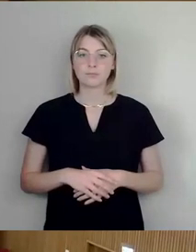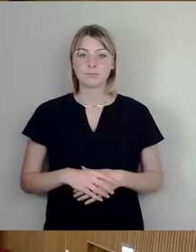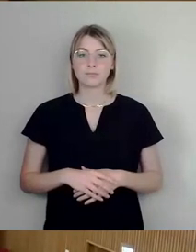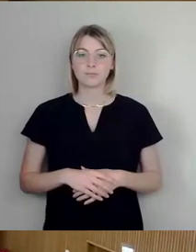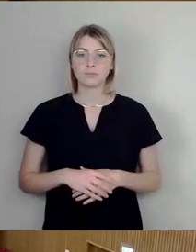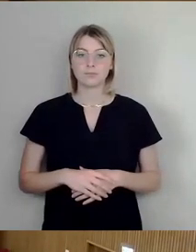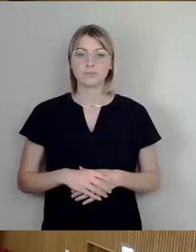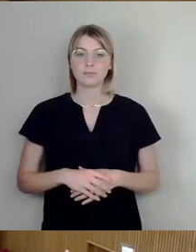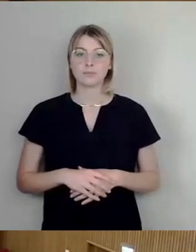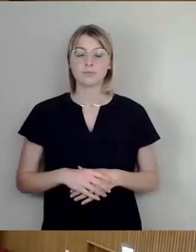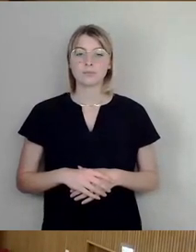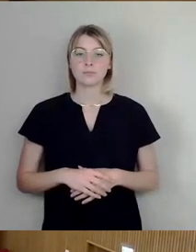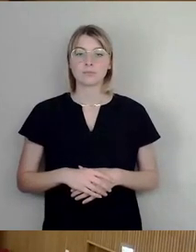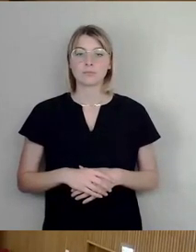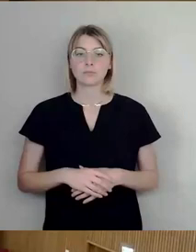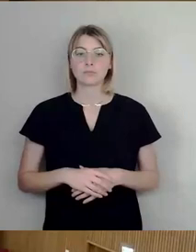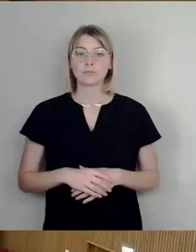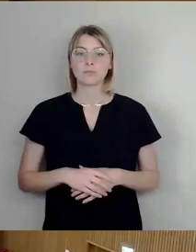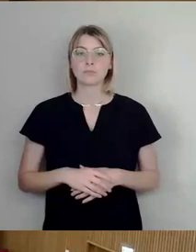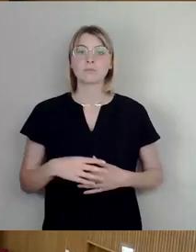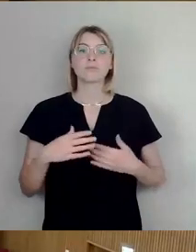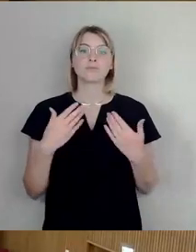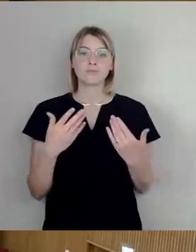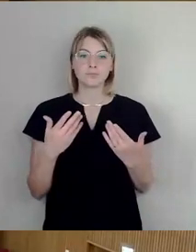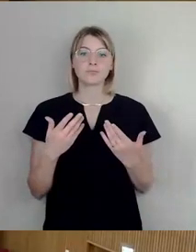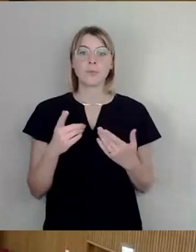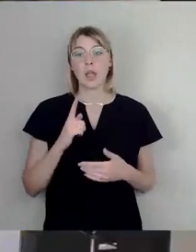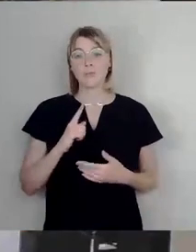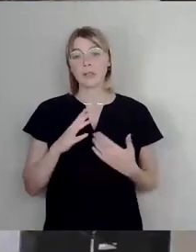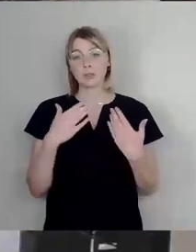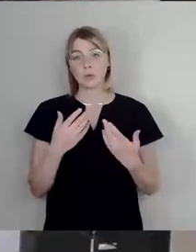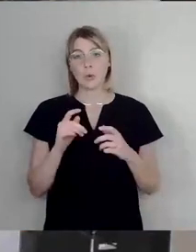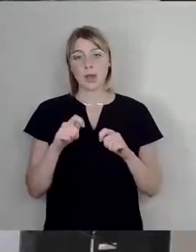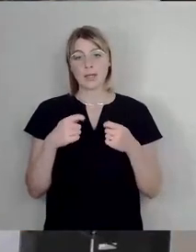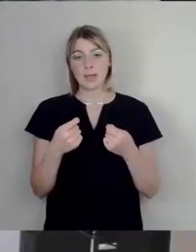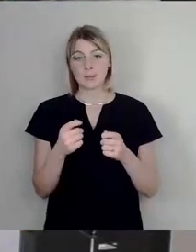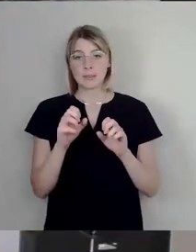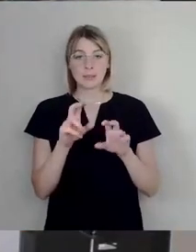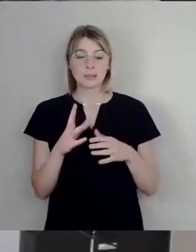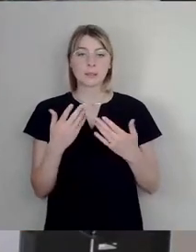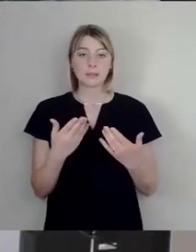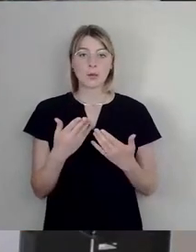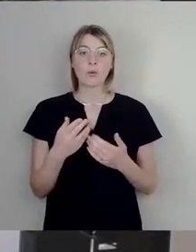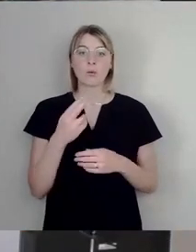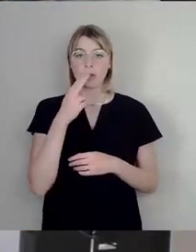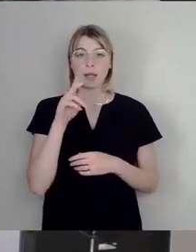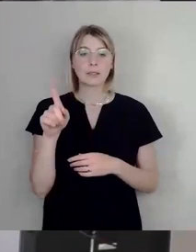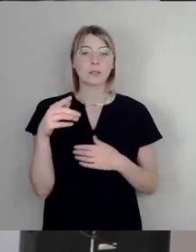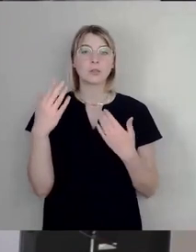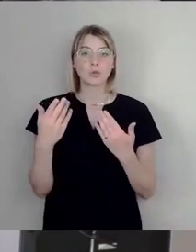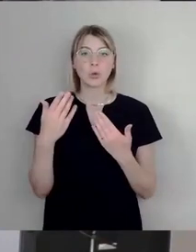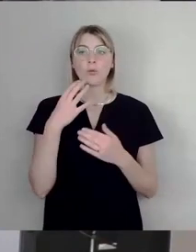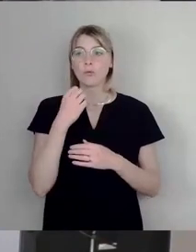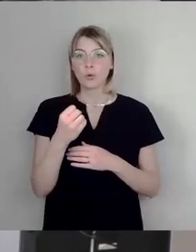Ja, das erwartbare Ergebnis, wenn wir Nazis auf die Straßenschilder bringen wollen